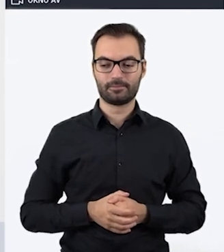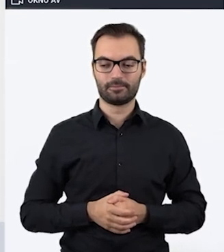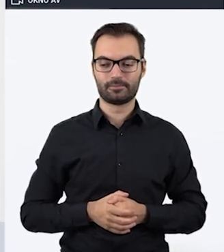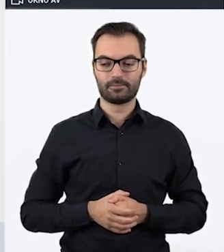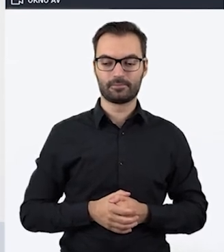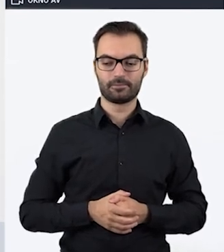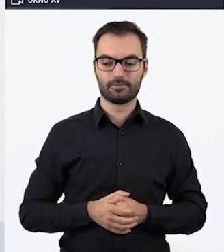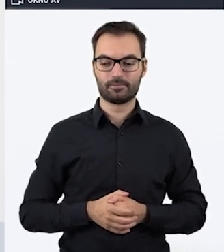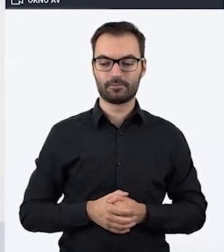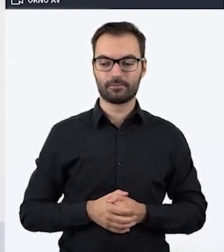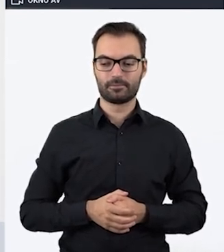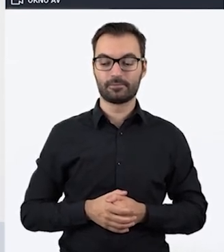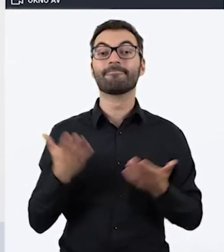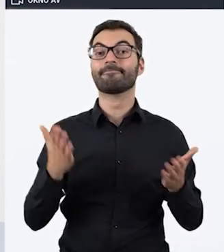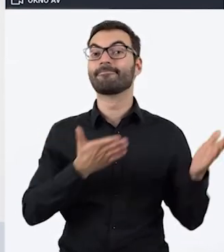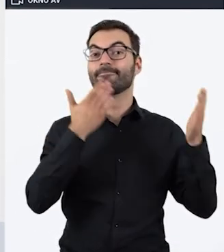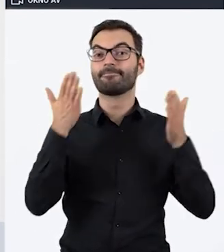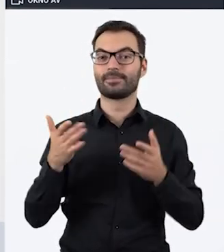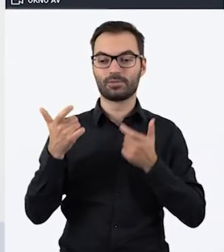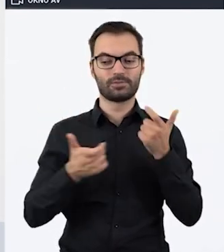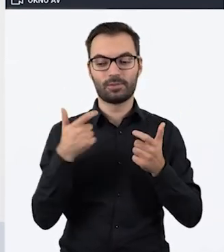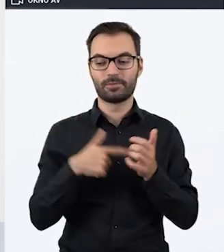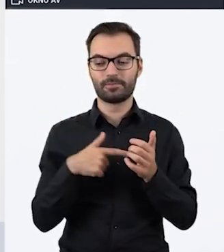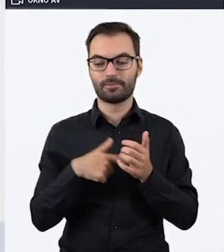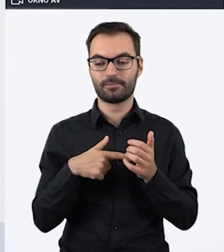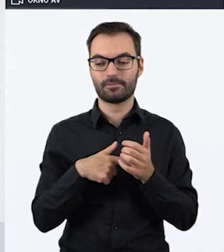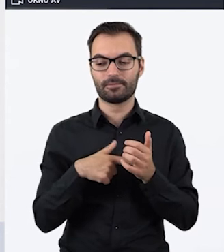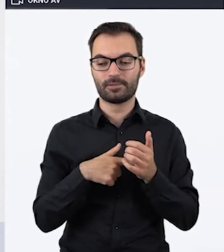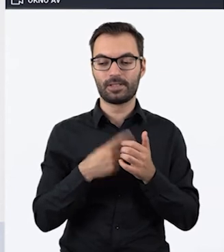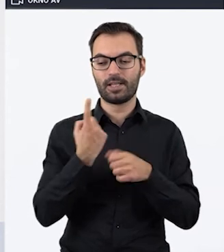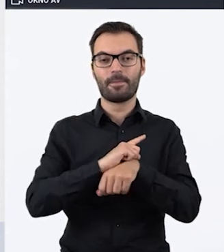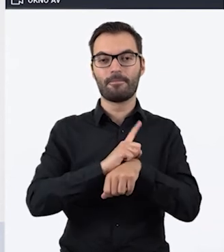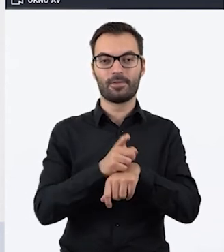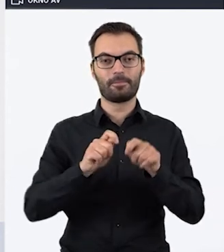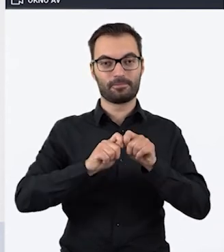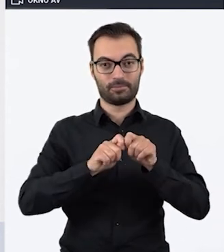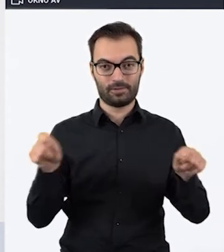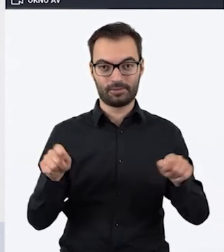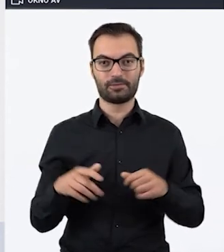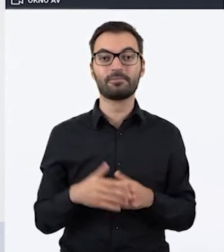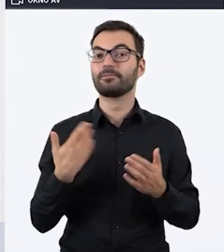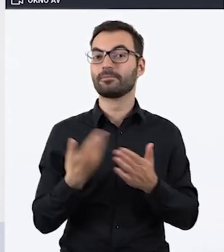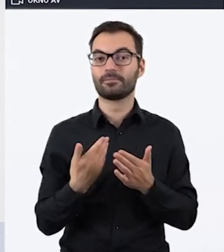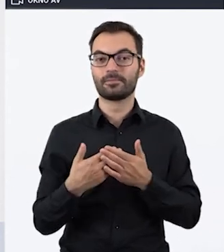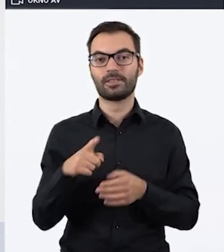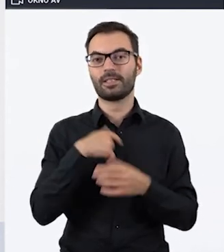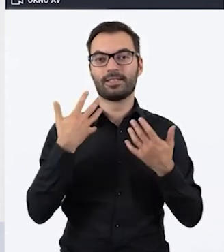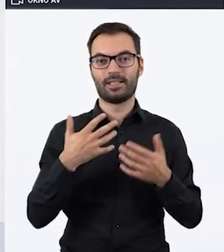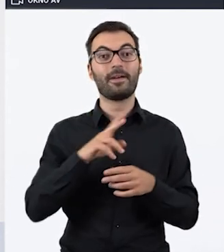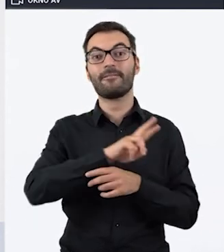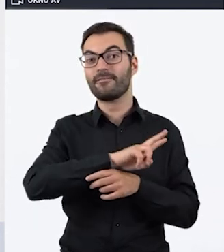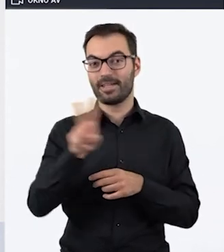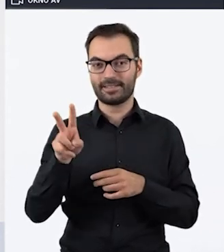Dobrze. Teraz zrobimy sobie taką minutową przerwę, ponieważ chcielibyśmy, aby to Państwo